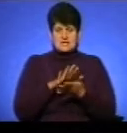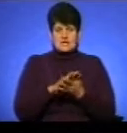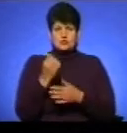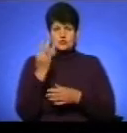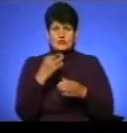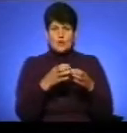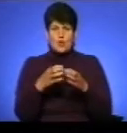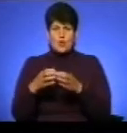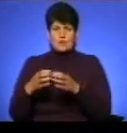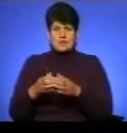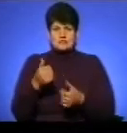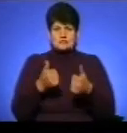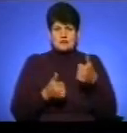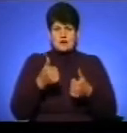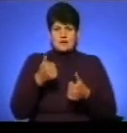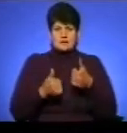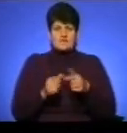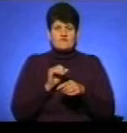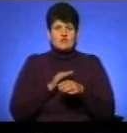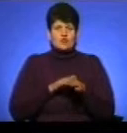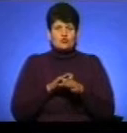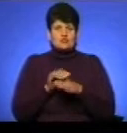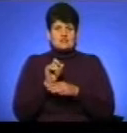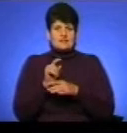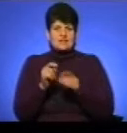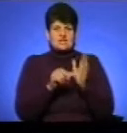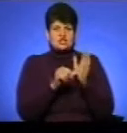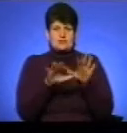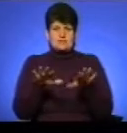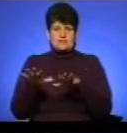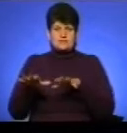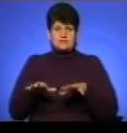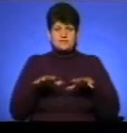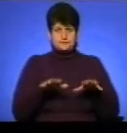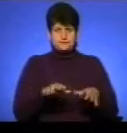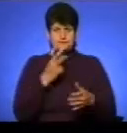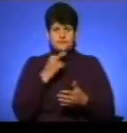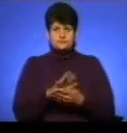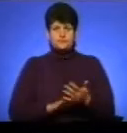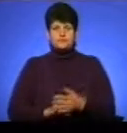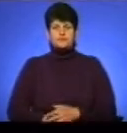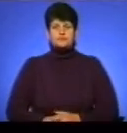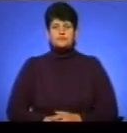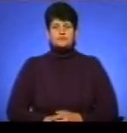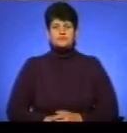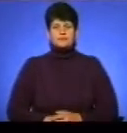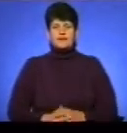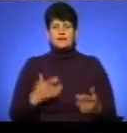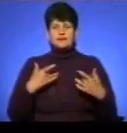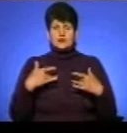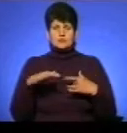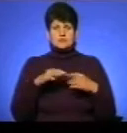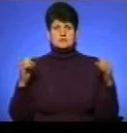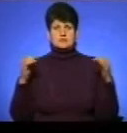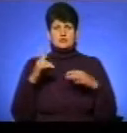команд змагалися у квесті, виконуючи завдання на шести локаціях. Детальніше у сюжеті Богдана Буденчука. На театральному майдані